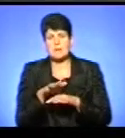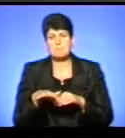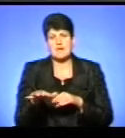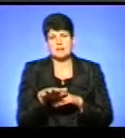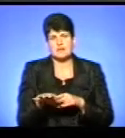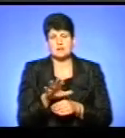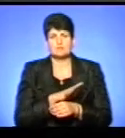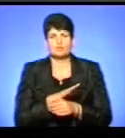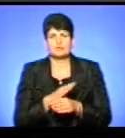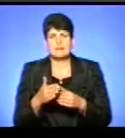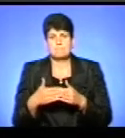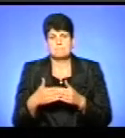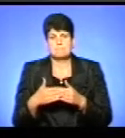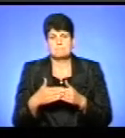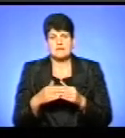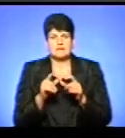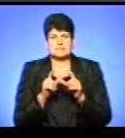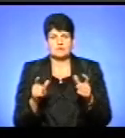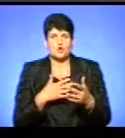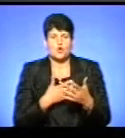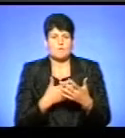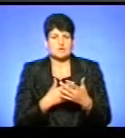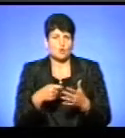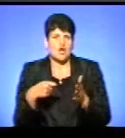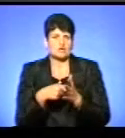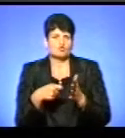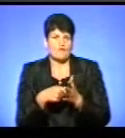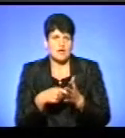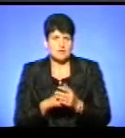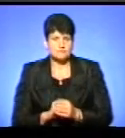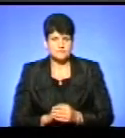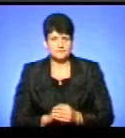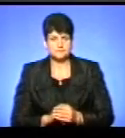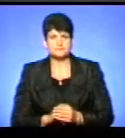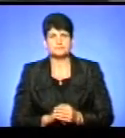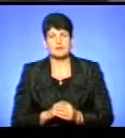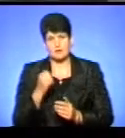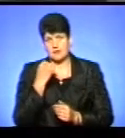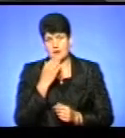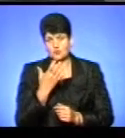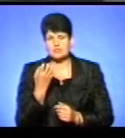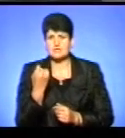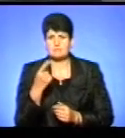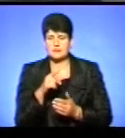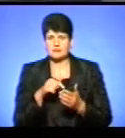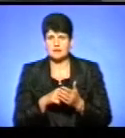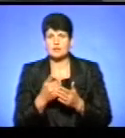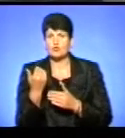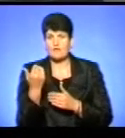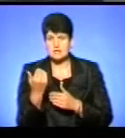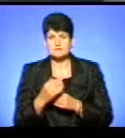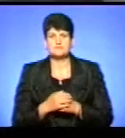знаходилися біля закладів громадського харчування. Дякую. Ще таке питання до вас.